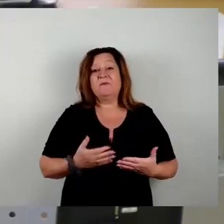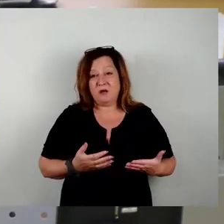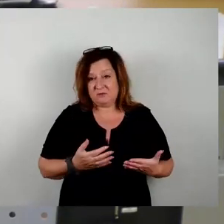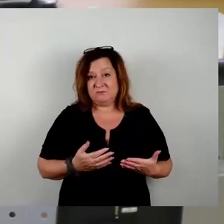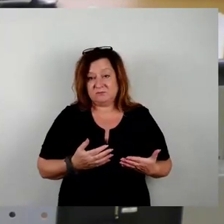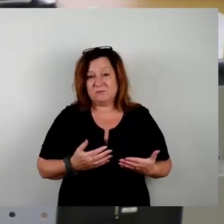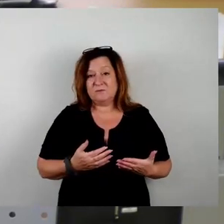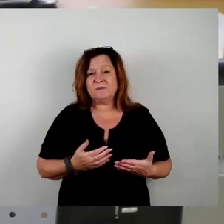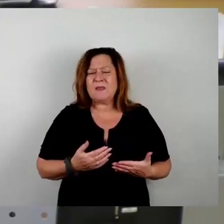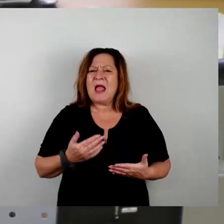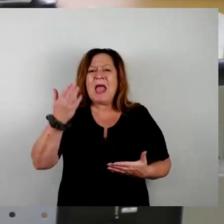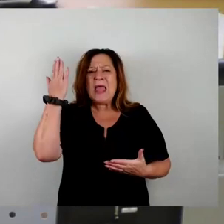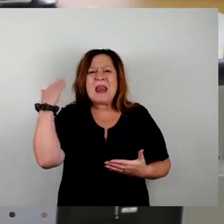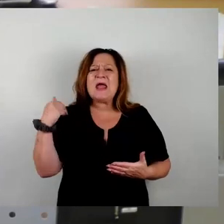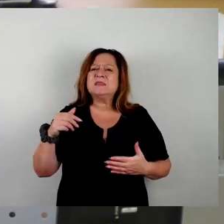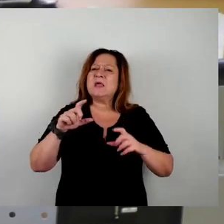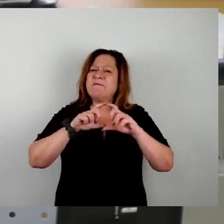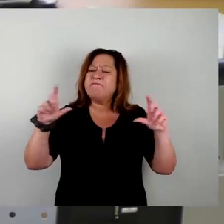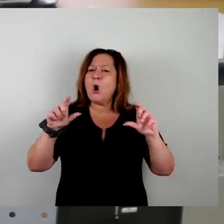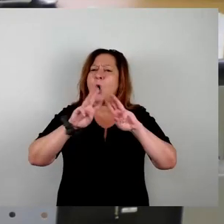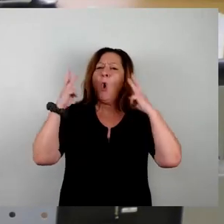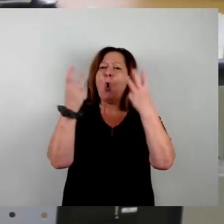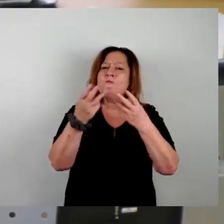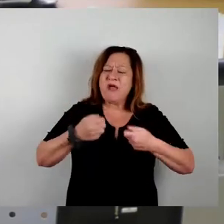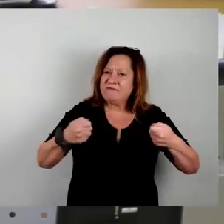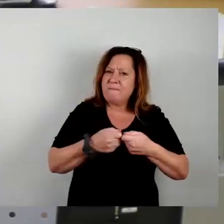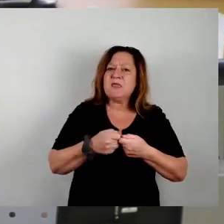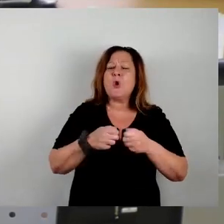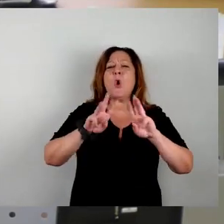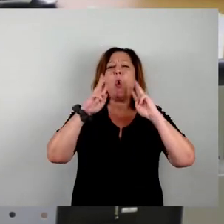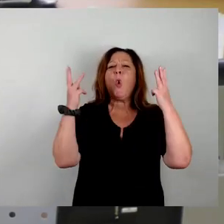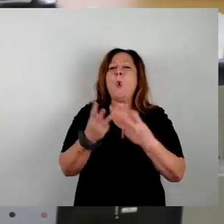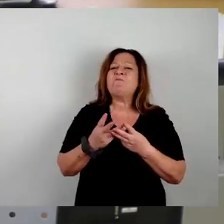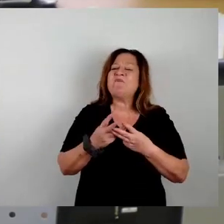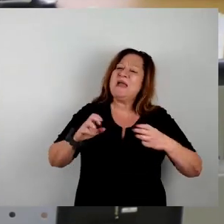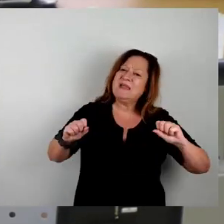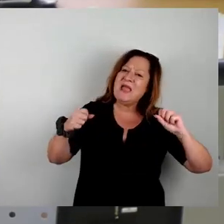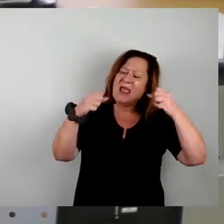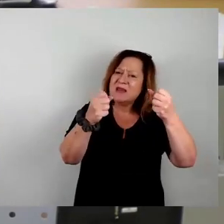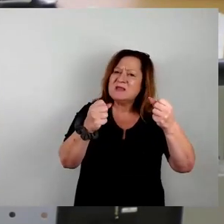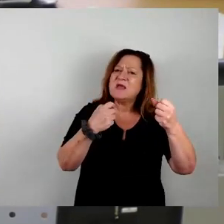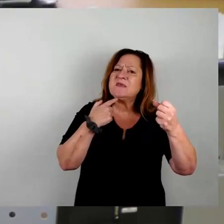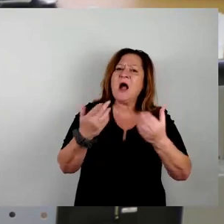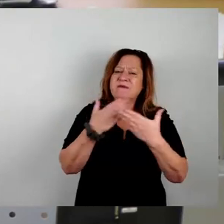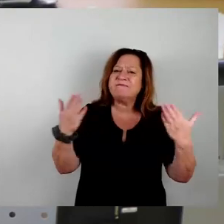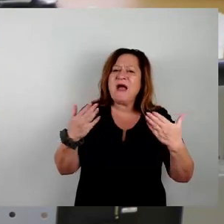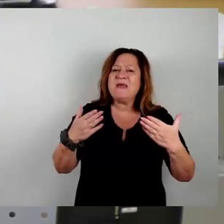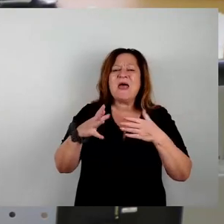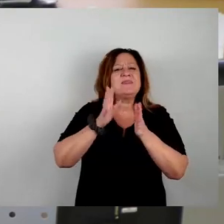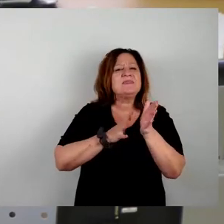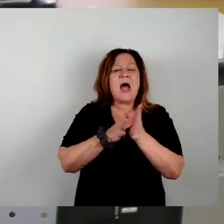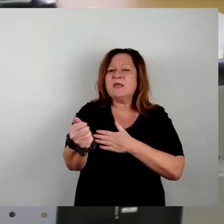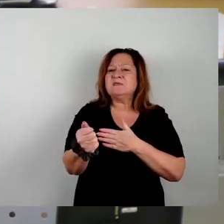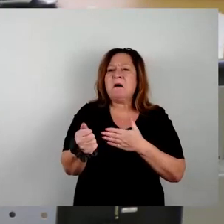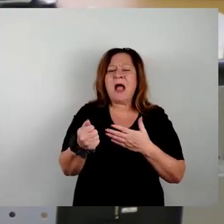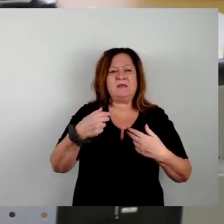Umweltverbände und Umweltinitiativen die mangelnde Transparenz und die fehlende Öffentlichkeitsbeteiligung an